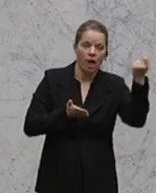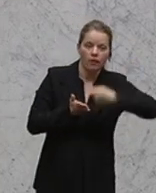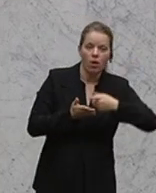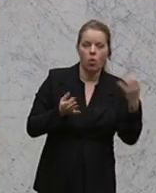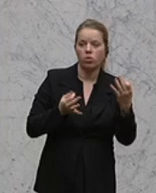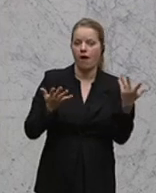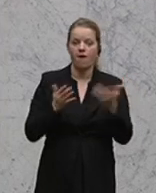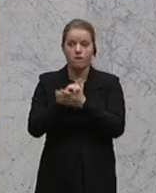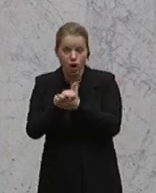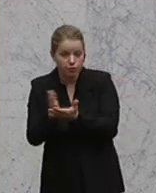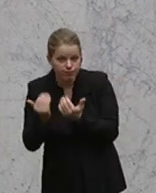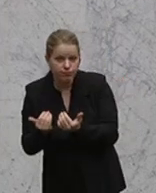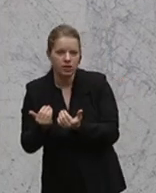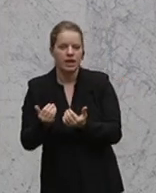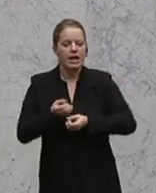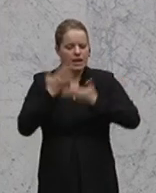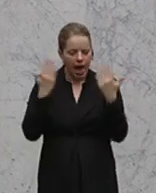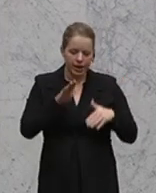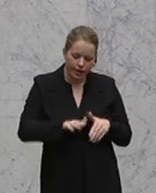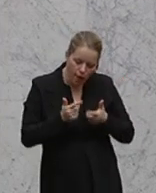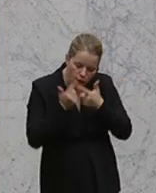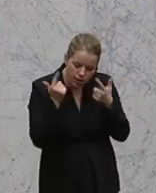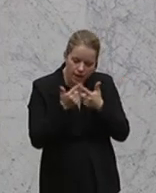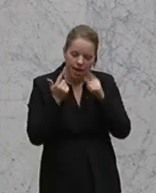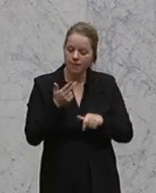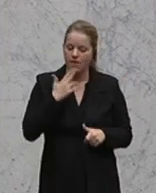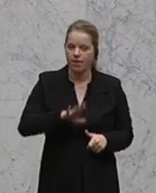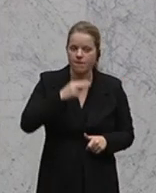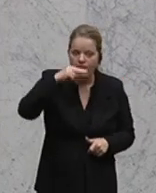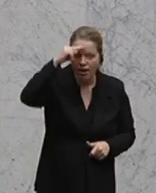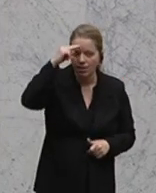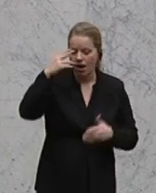ihre Kinder darüber aufgeklärt, wer ist dein Vater, bist du zustande gekommen.